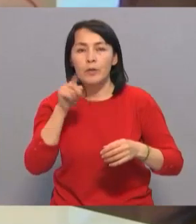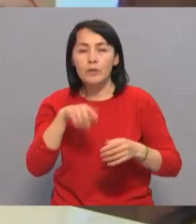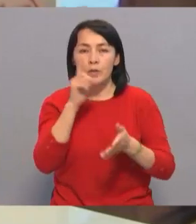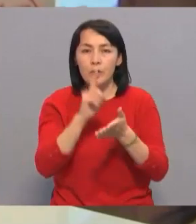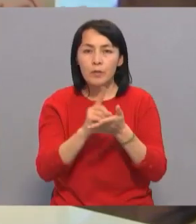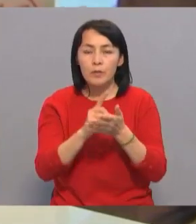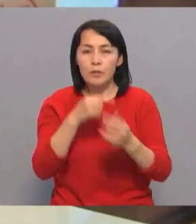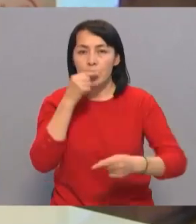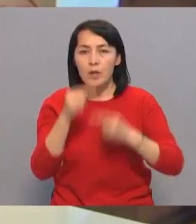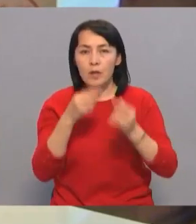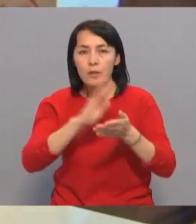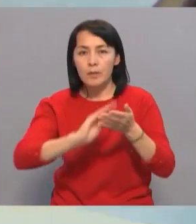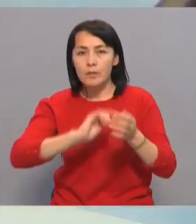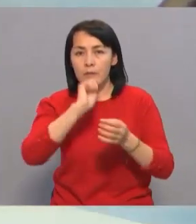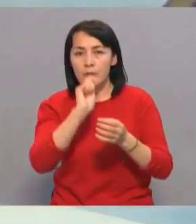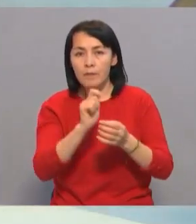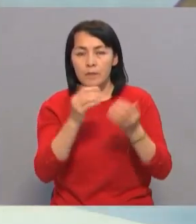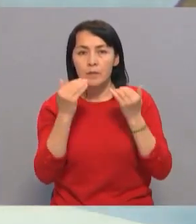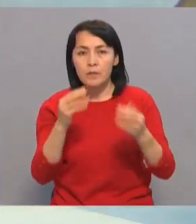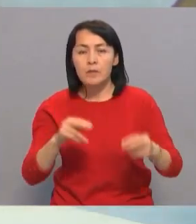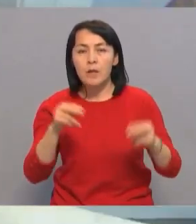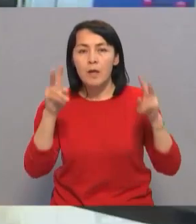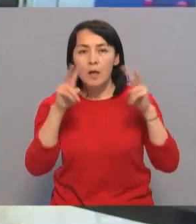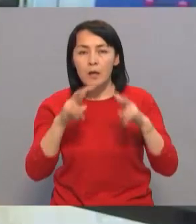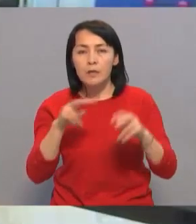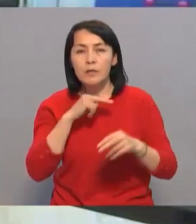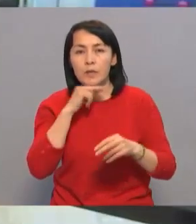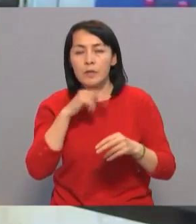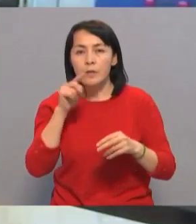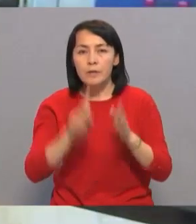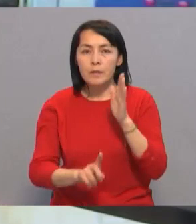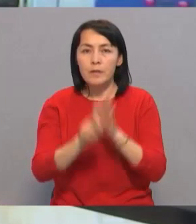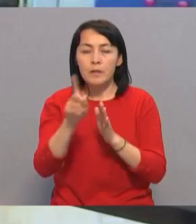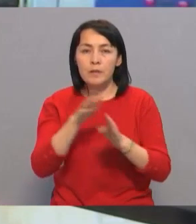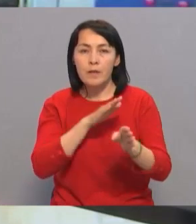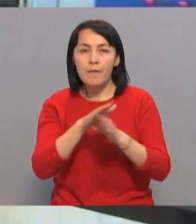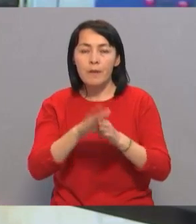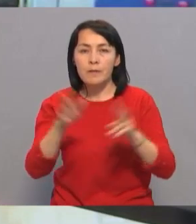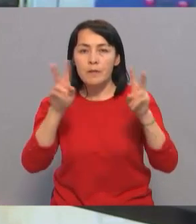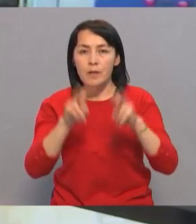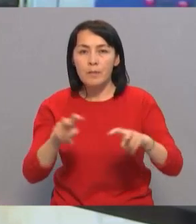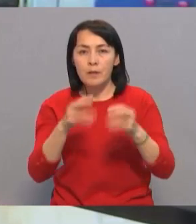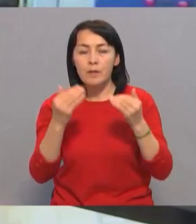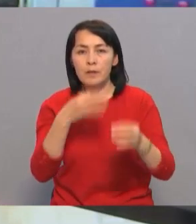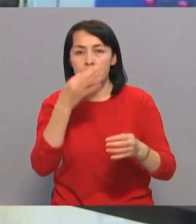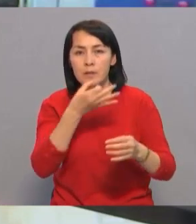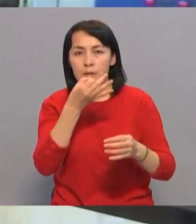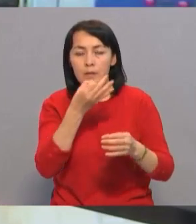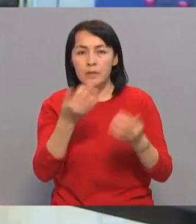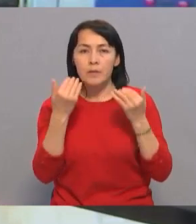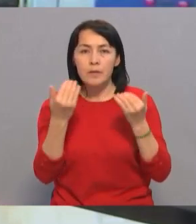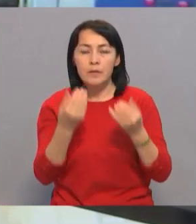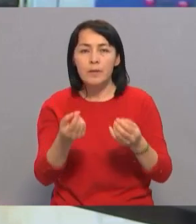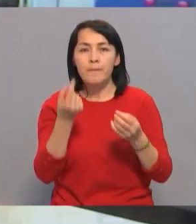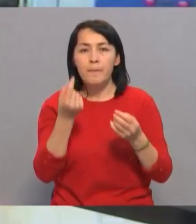обязан уведомить в письменном виде субъект контроля и надзора о начале проведения проверки на соответствие требованиям